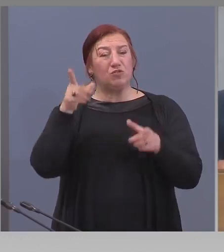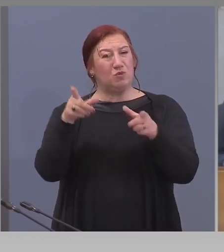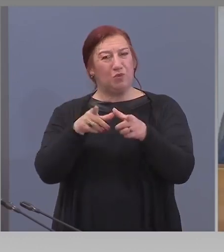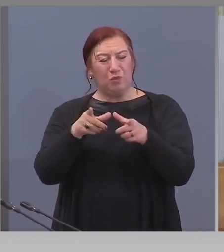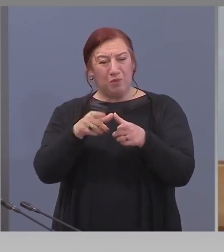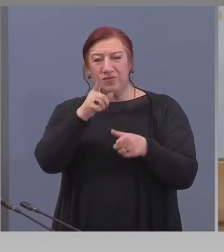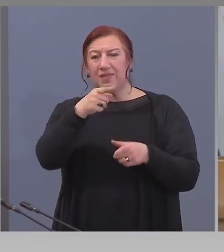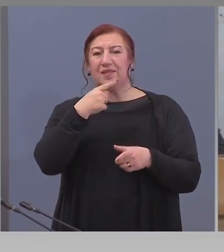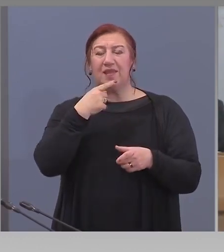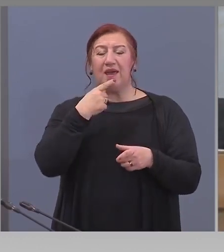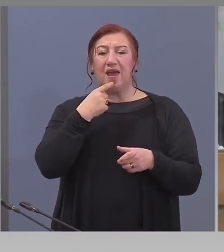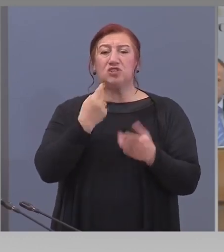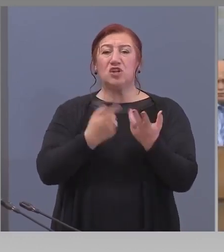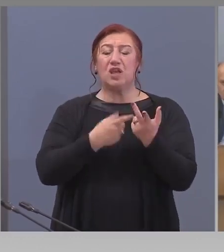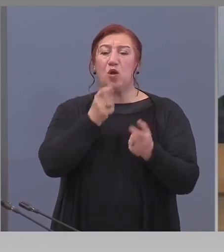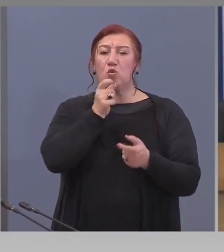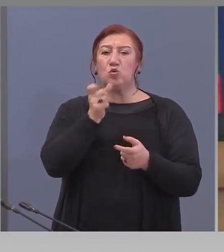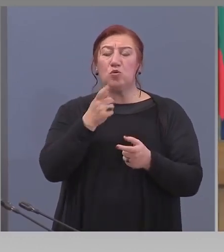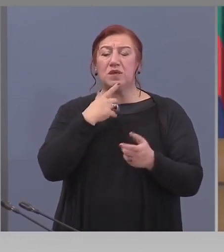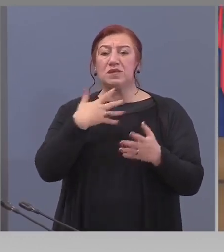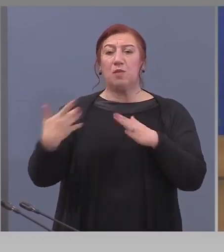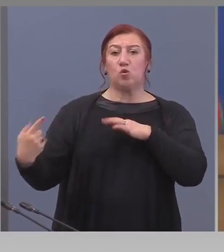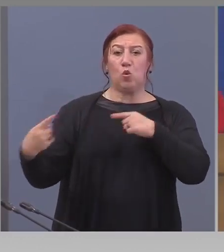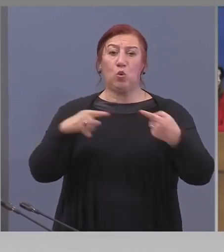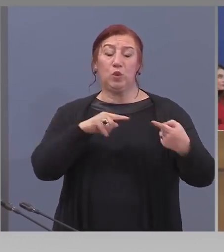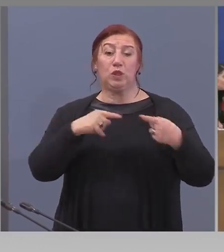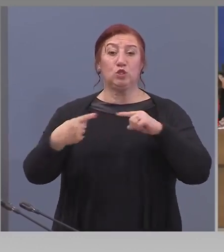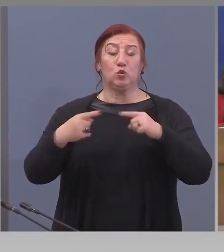така много дискутирания въпрос